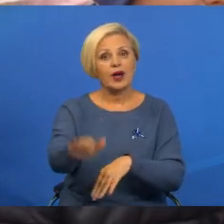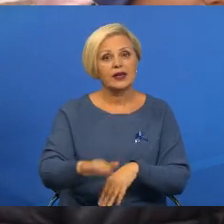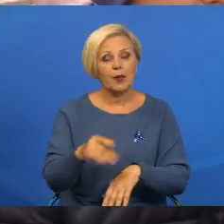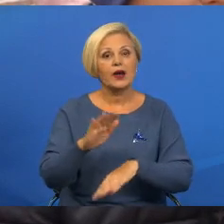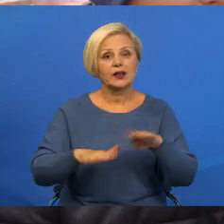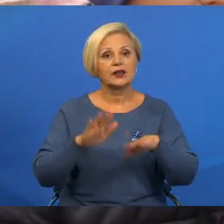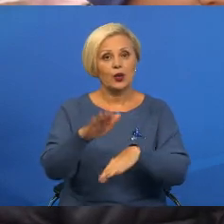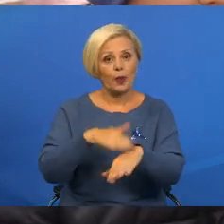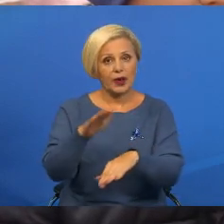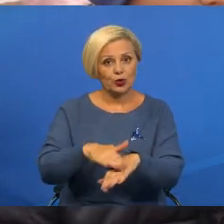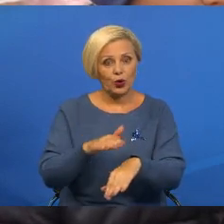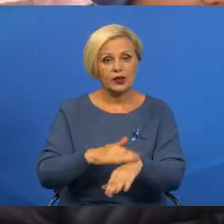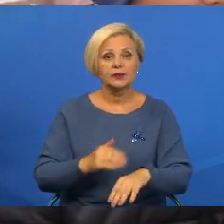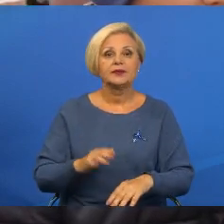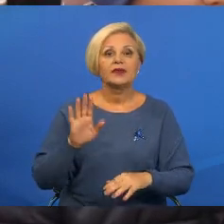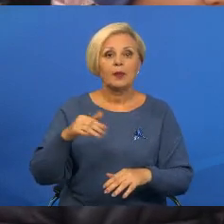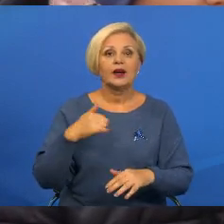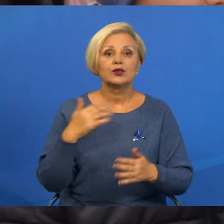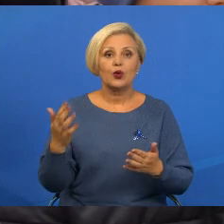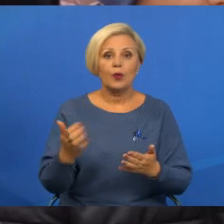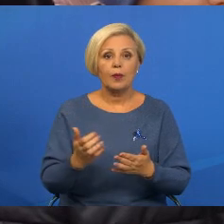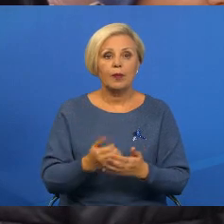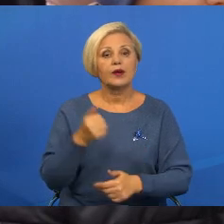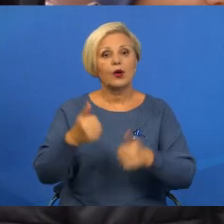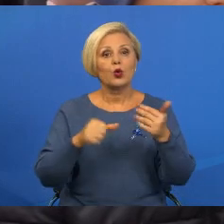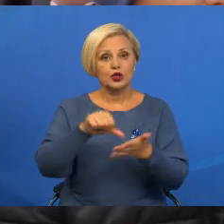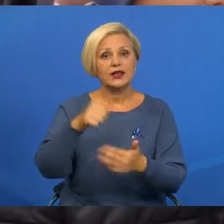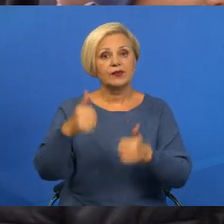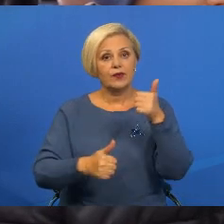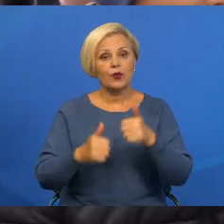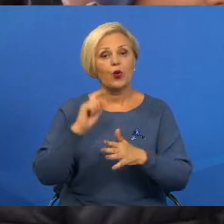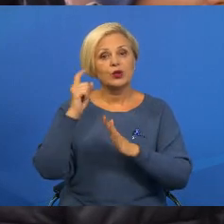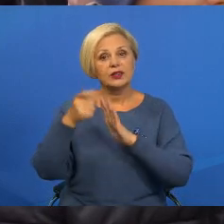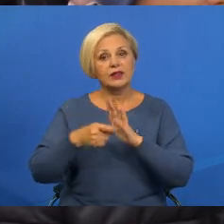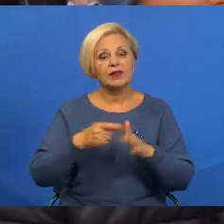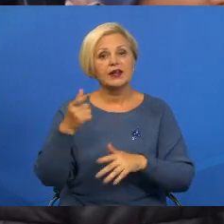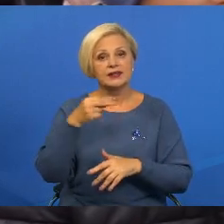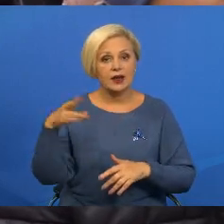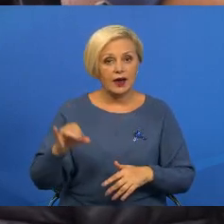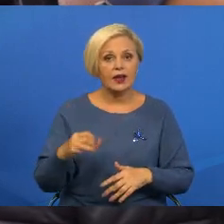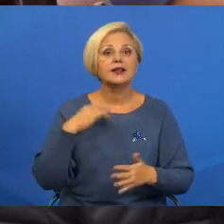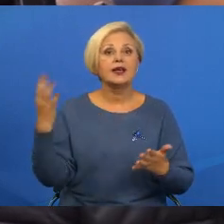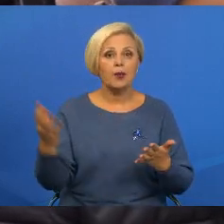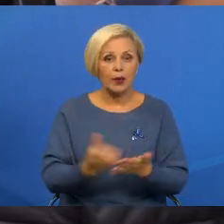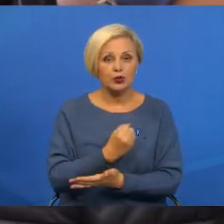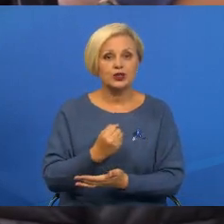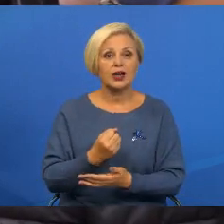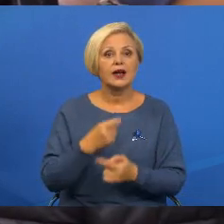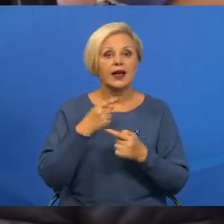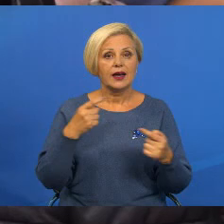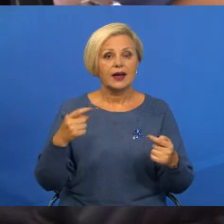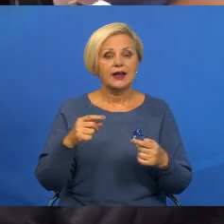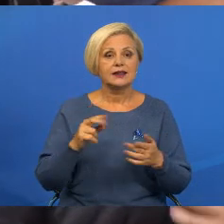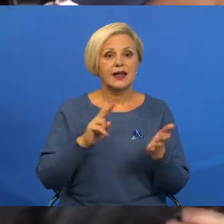потрогала. Потом мы поучаствовали в конкурсах, отгадывали загадки и получали всякие